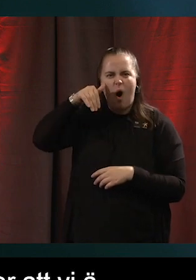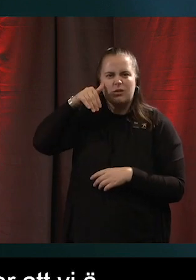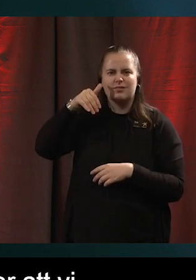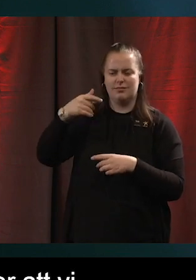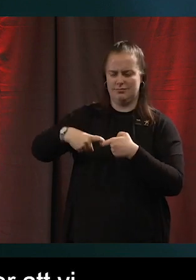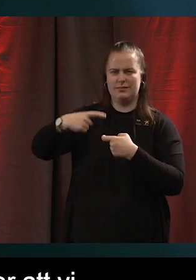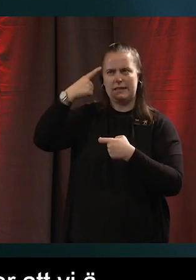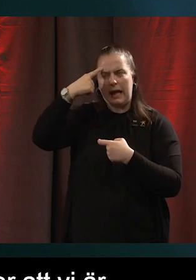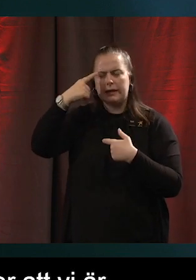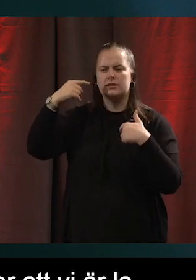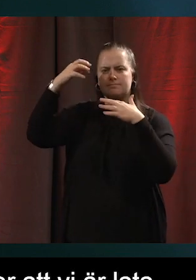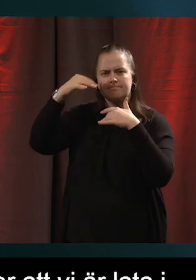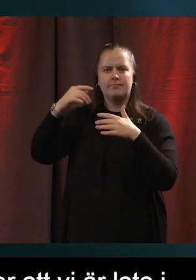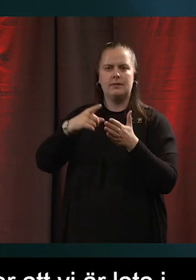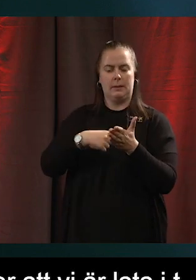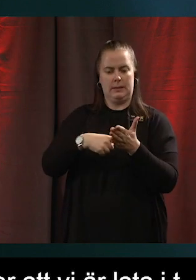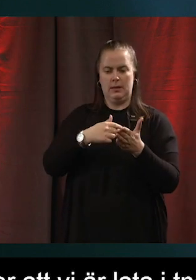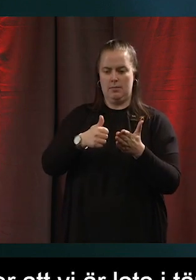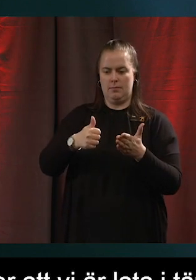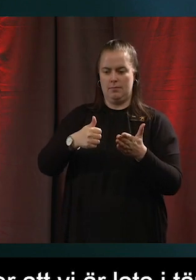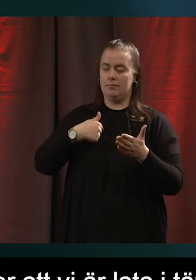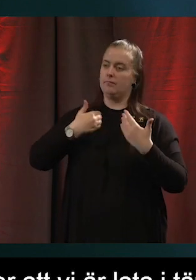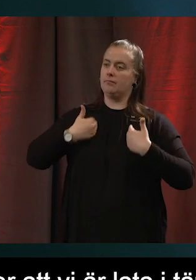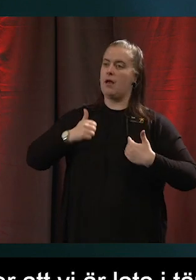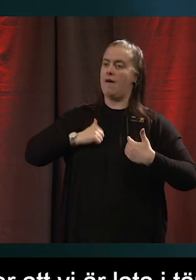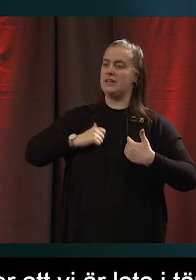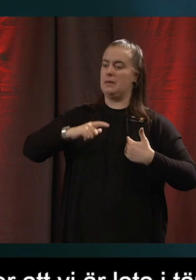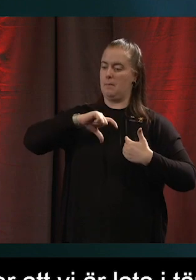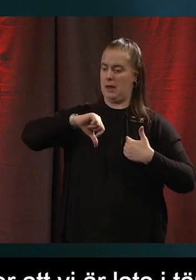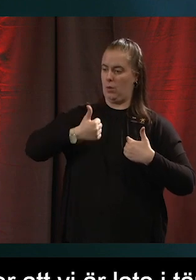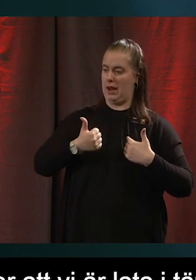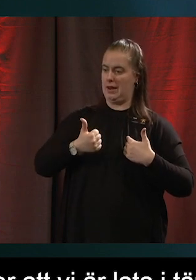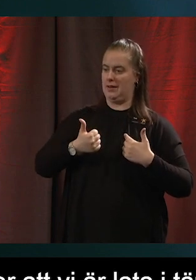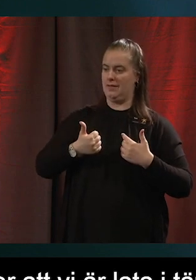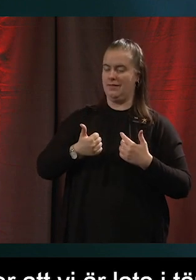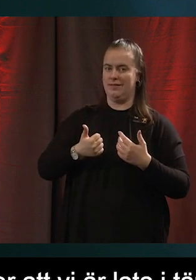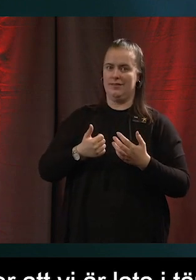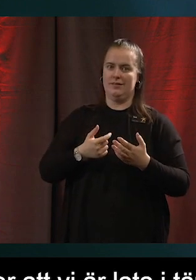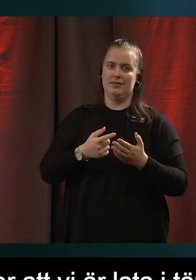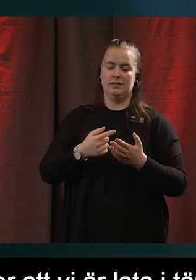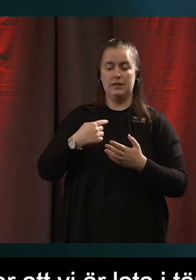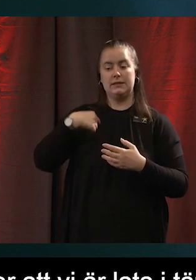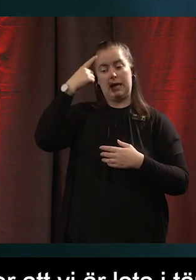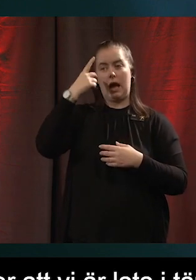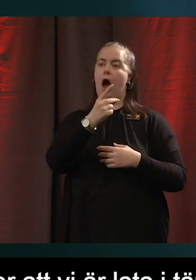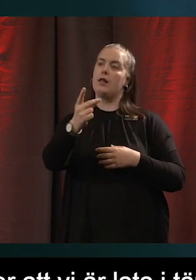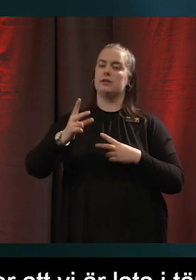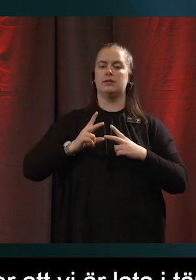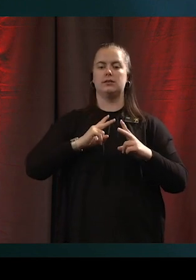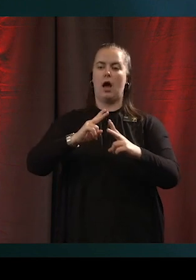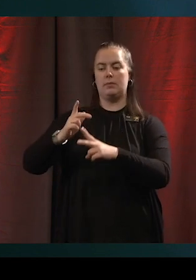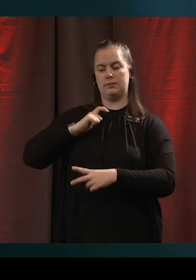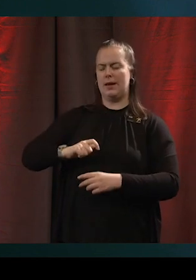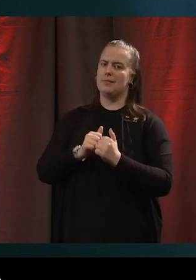Att till och med att använda sig själv, som är den personen som förstås liknar den själv som användare mest. Vi är till och med ibland dåliga på att använda våra egna